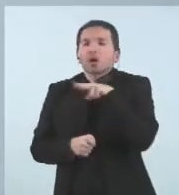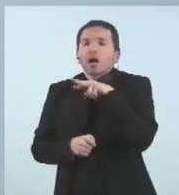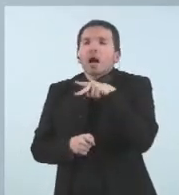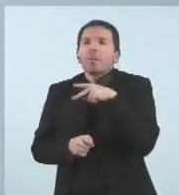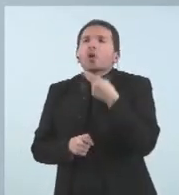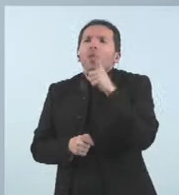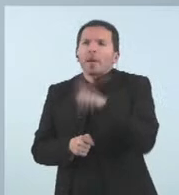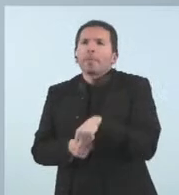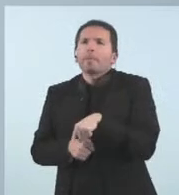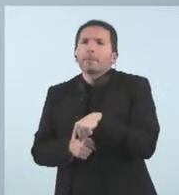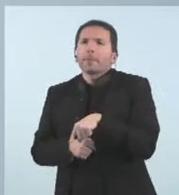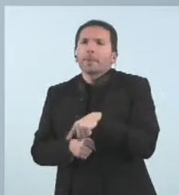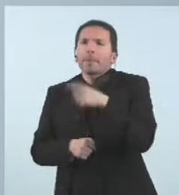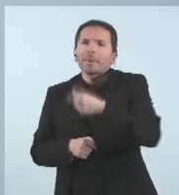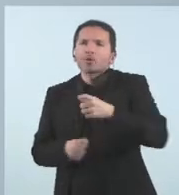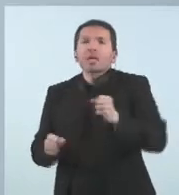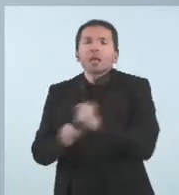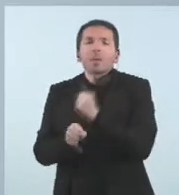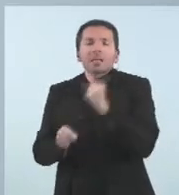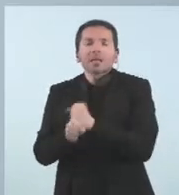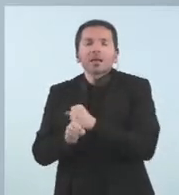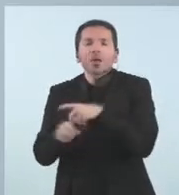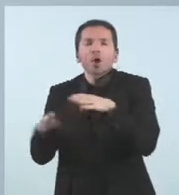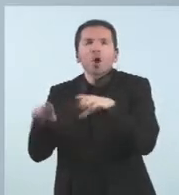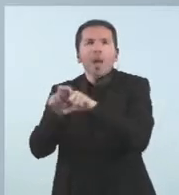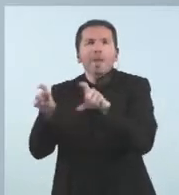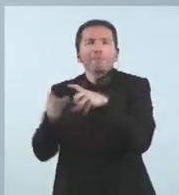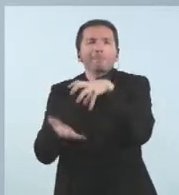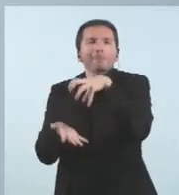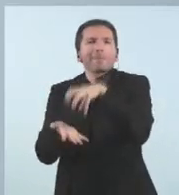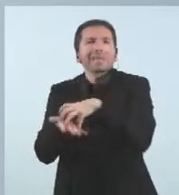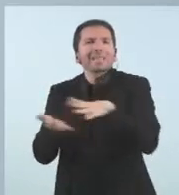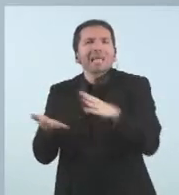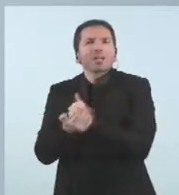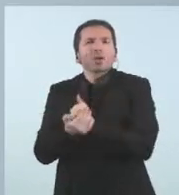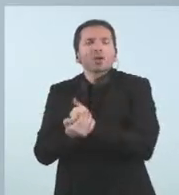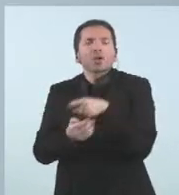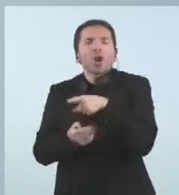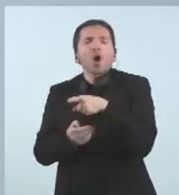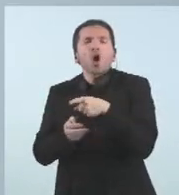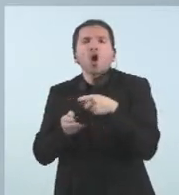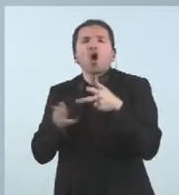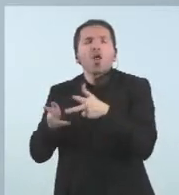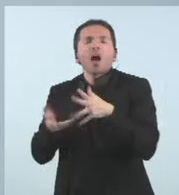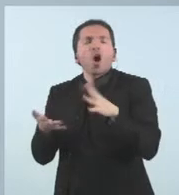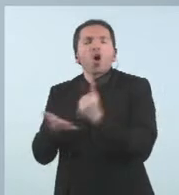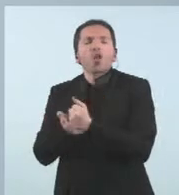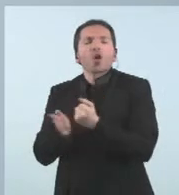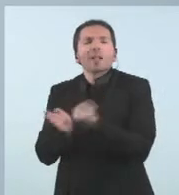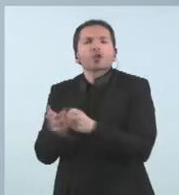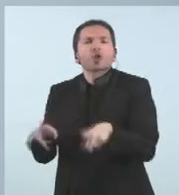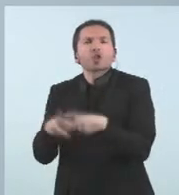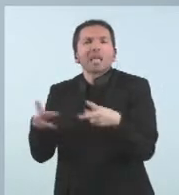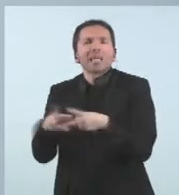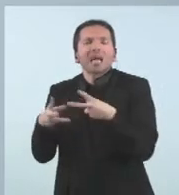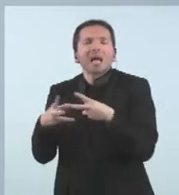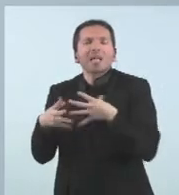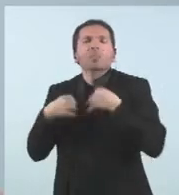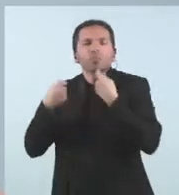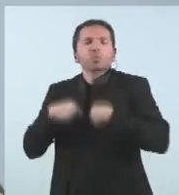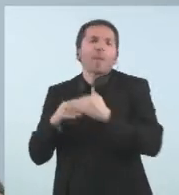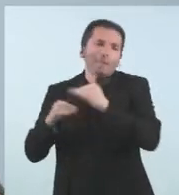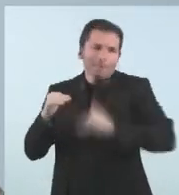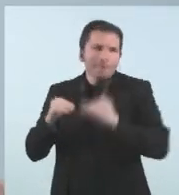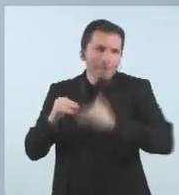treballador, totes les empreses i totes les entitats sanitàries o sociosanitàries tenen baixes i en aquest sentit